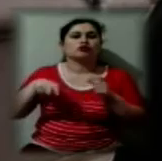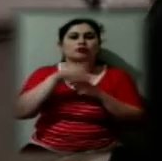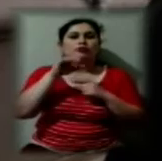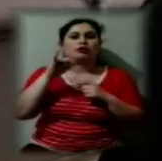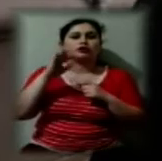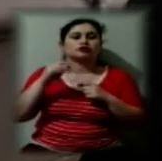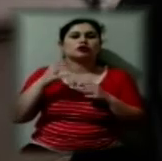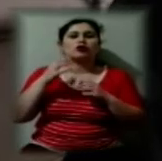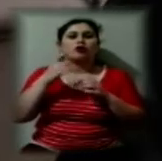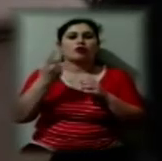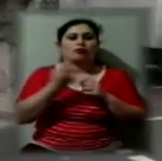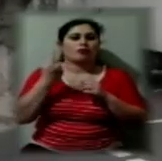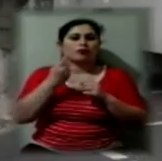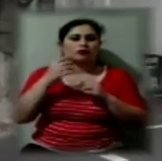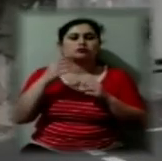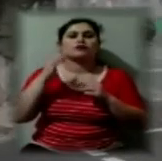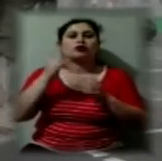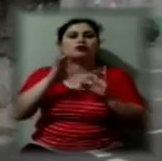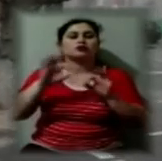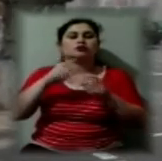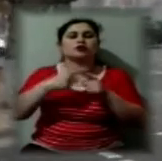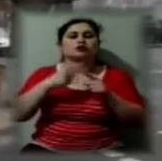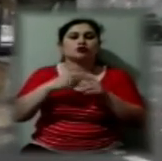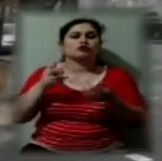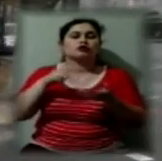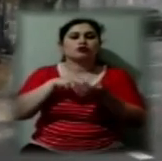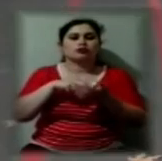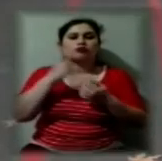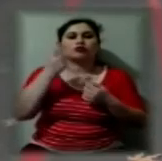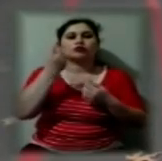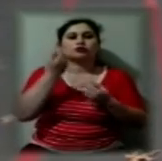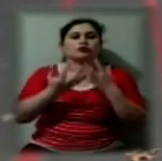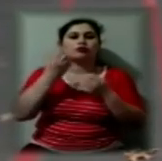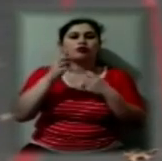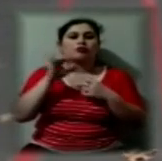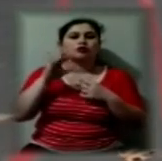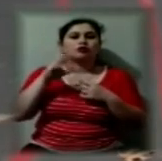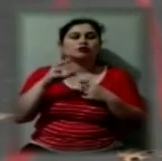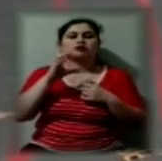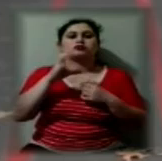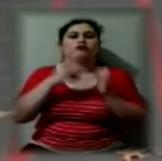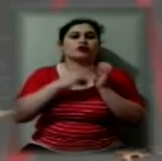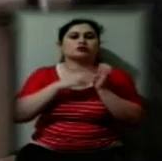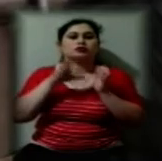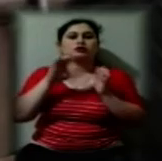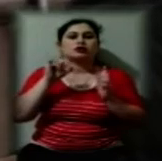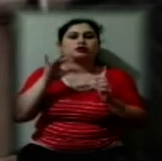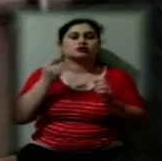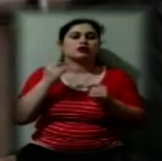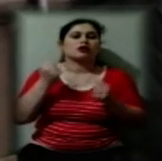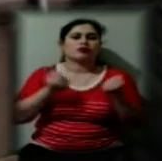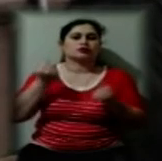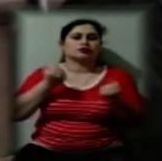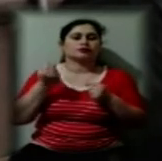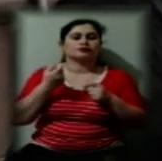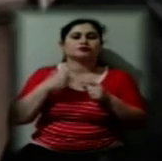доріг Микола Іванов розповів, на цьому перехресті встановлено один світлофорний об'єкт з восьми пішохідних секцій та автомобільних. Все це буде